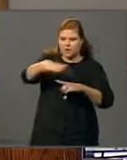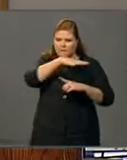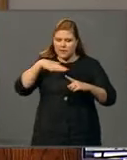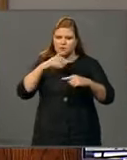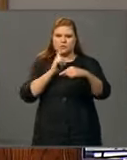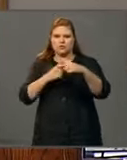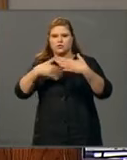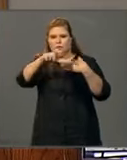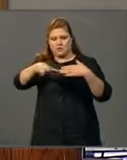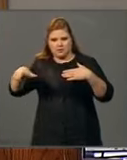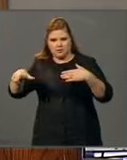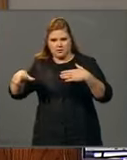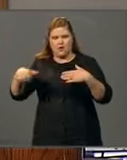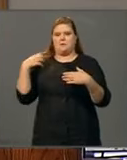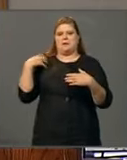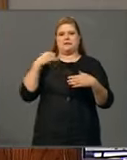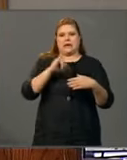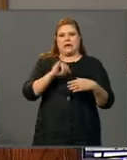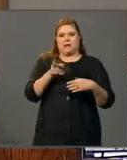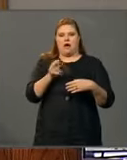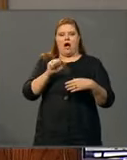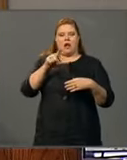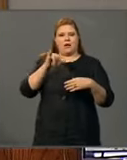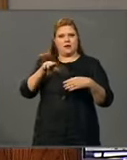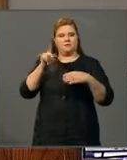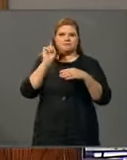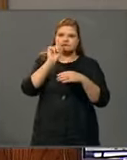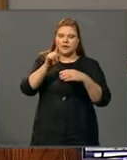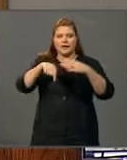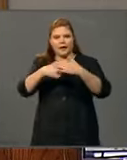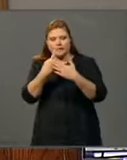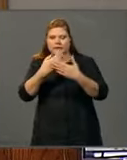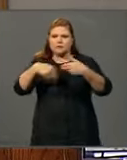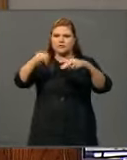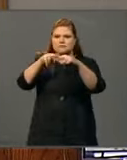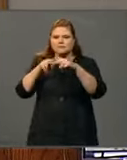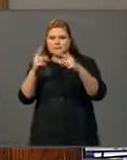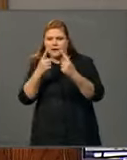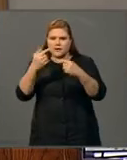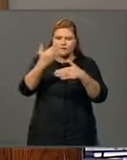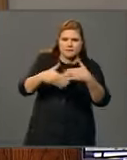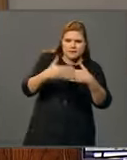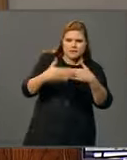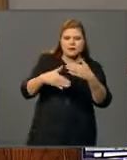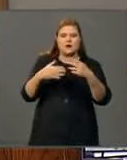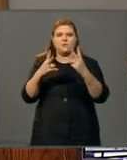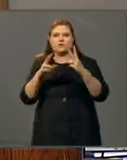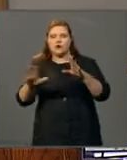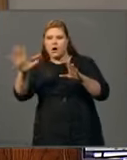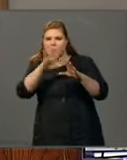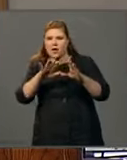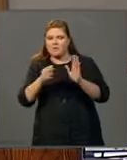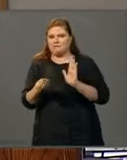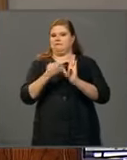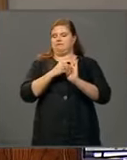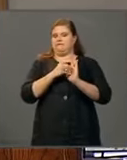seudulla työministeri Ihalaisen johdolla aloitetaan välittömät työllisyystoimet ja samalla valmistellaan alueen liittyminen äkillisen